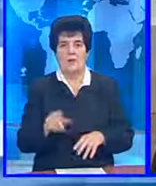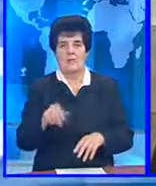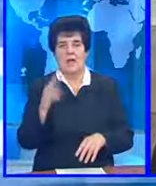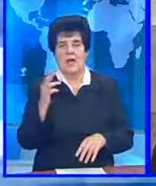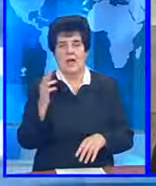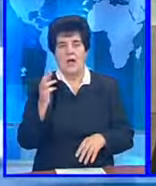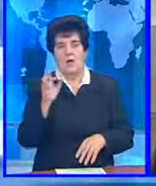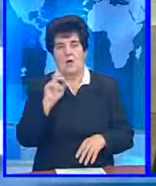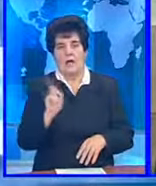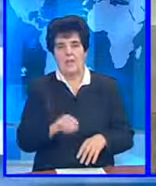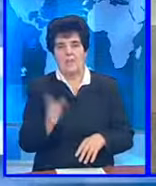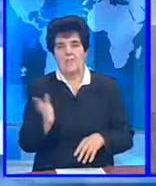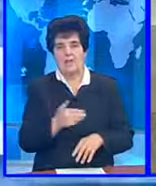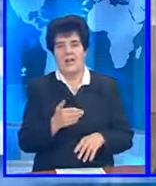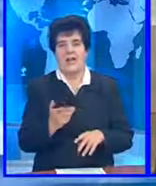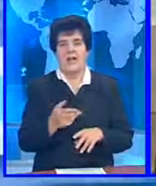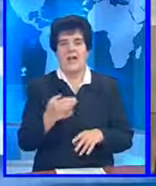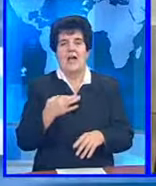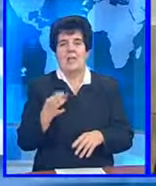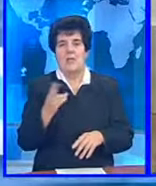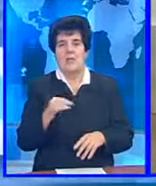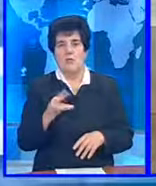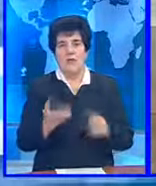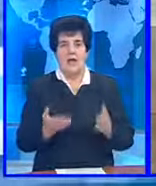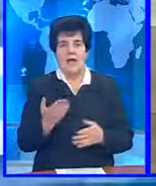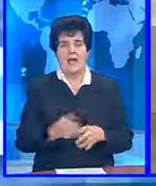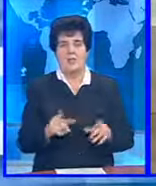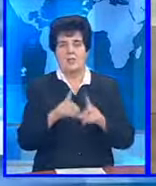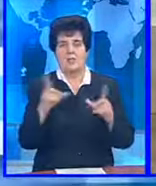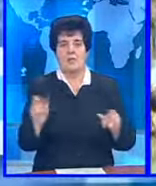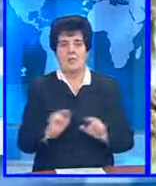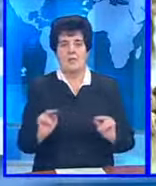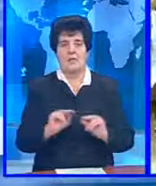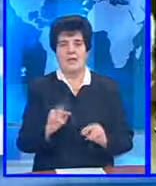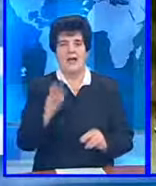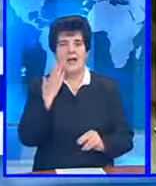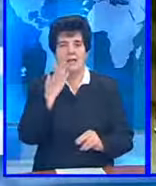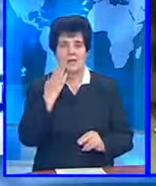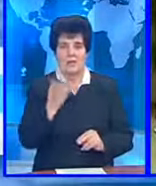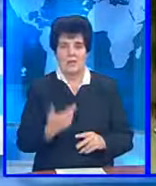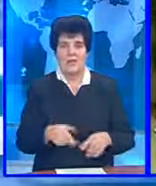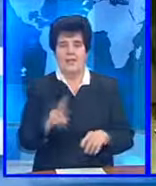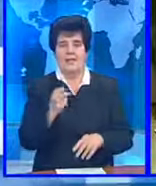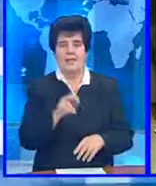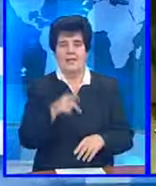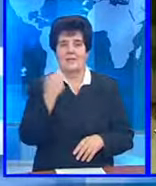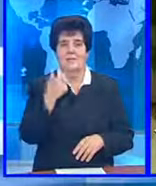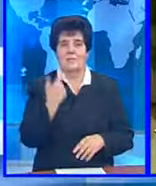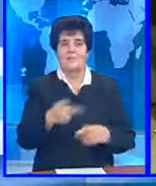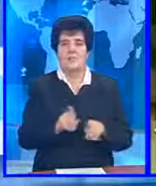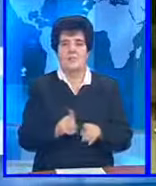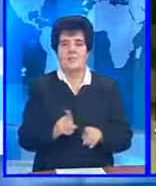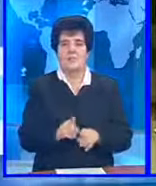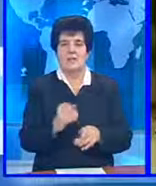ori ale Ucrainei. Fără îndoială, am discutat și despre situația școlilor cu predare în limba română. Premierul Iurie Leanca a menționat de asemenea că în